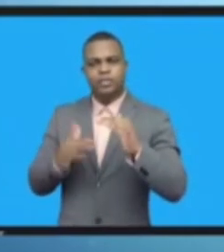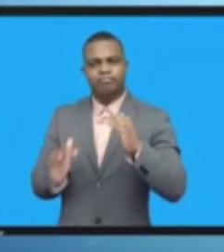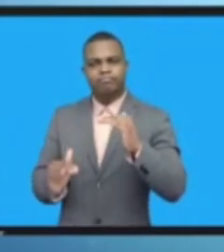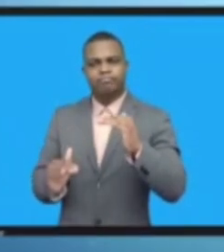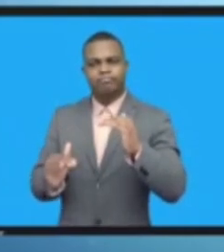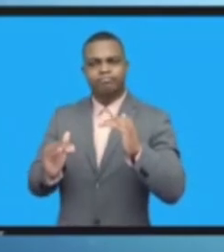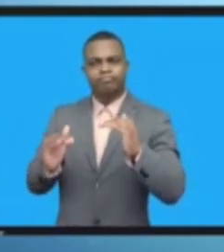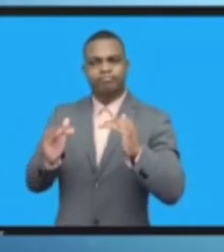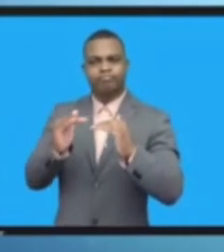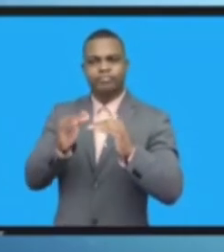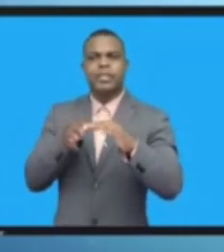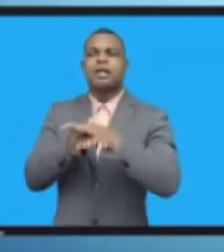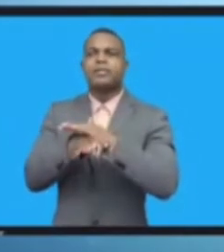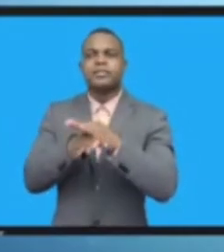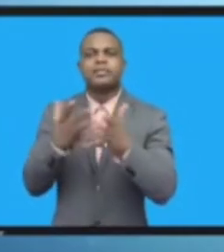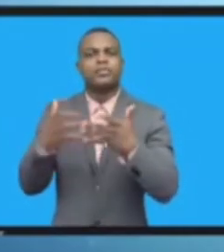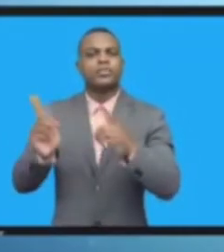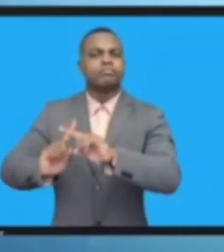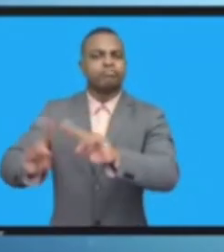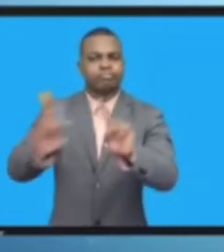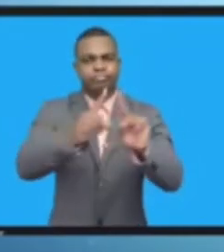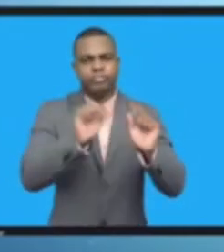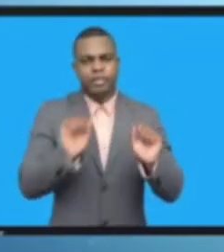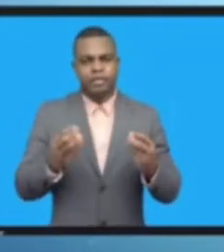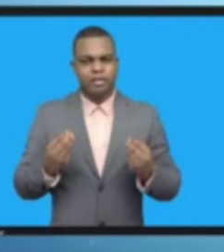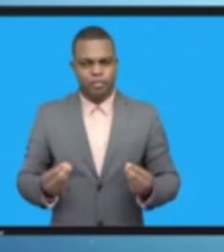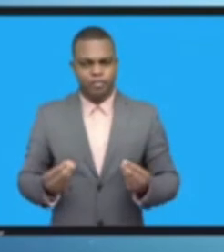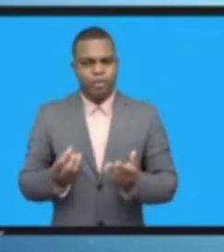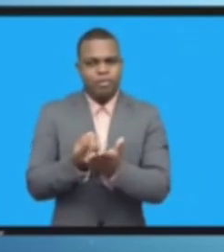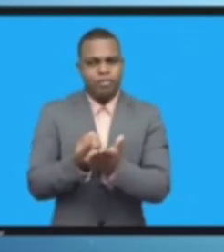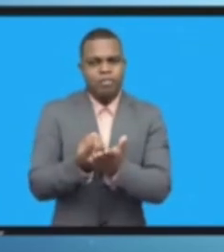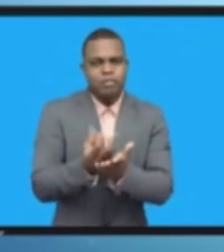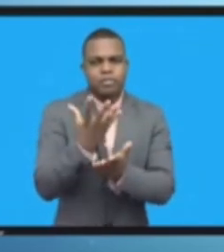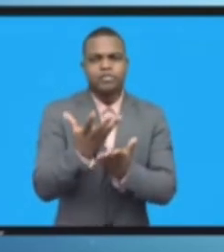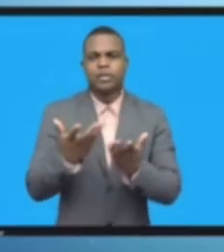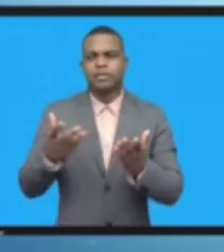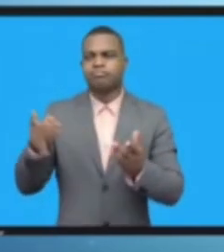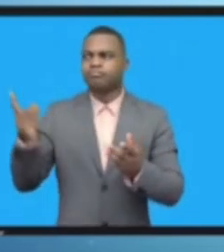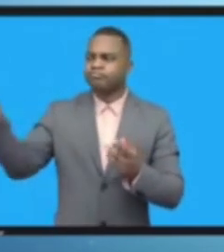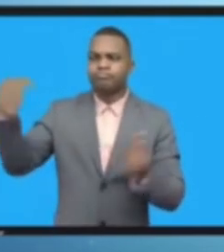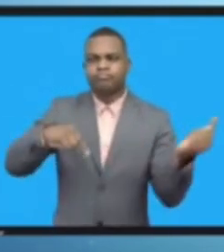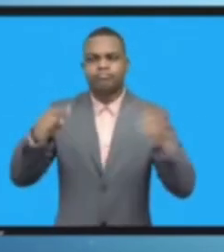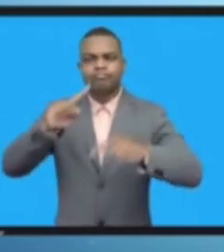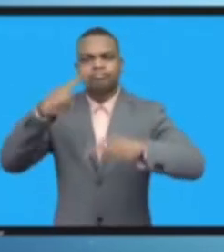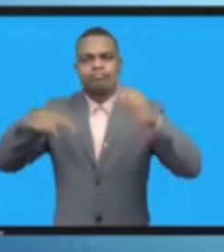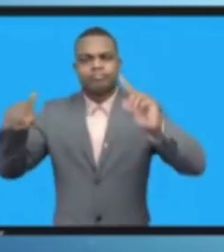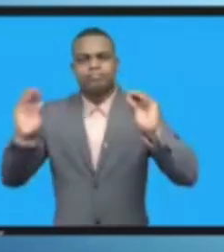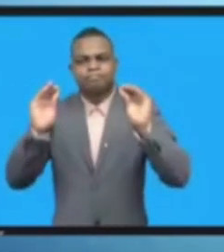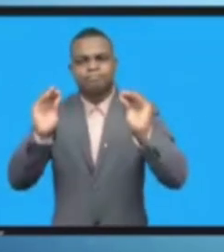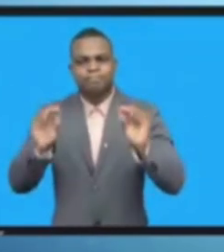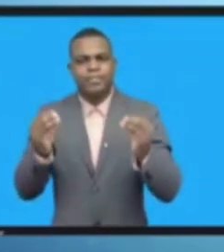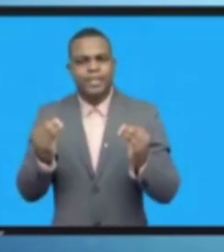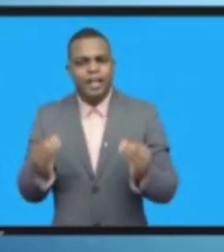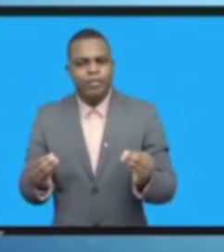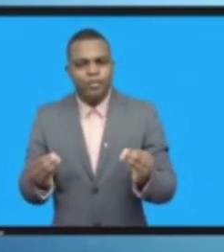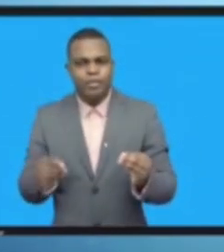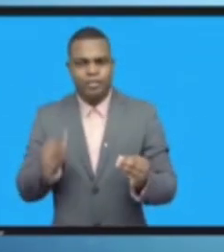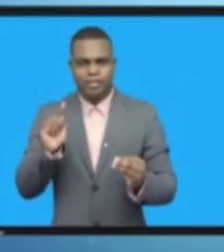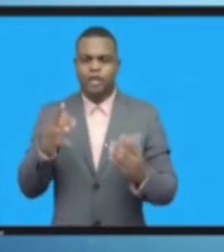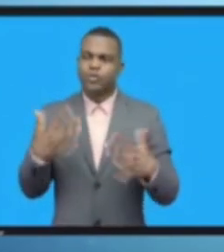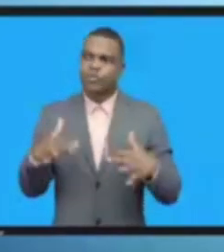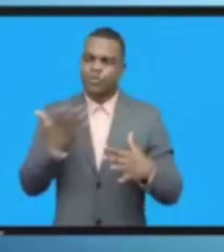المراحل القادمة هو التركيز على المحتوى لكي يتكيف مع تطلبات كل